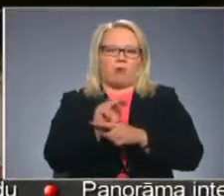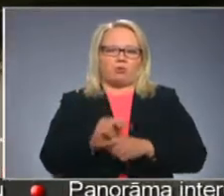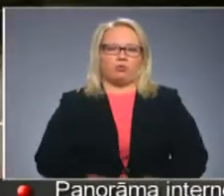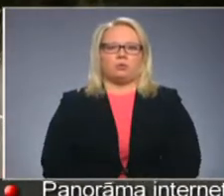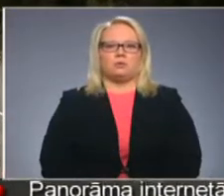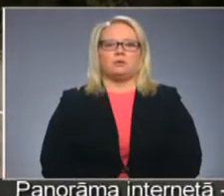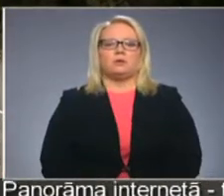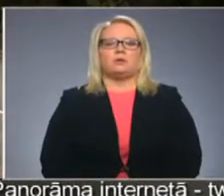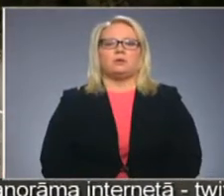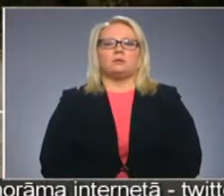Gruzdiņš – Vidzemes televīzija.